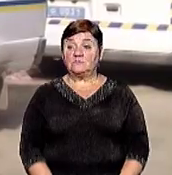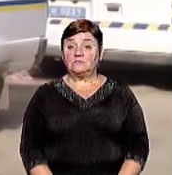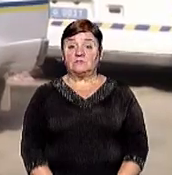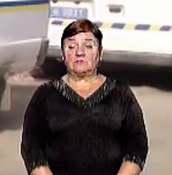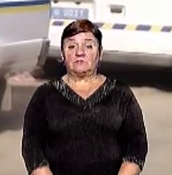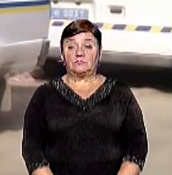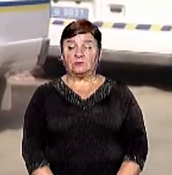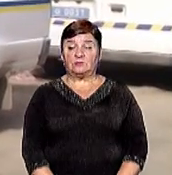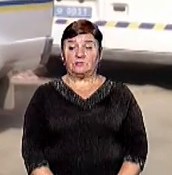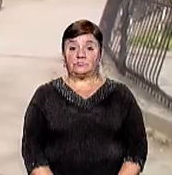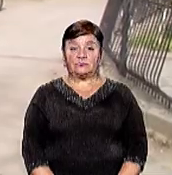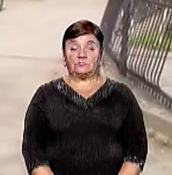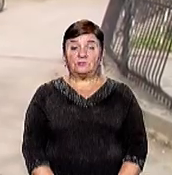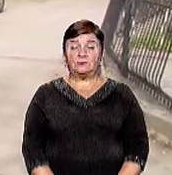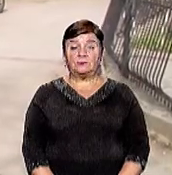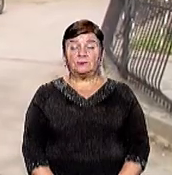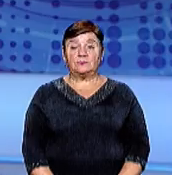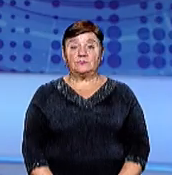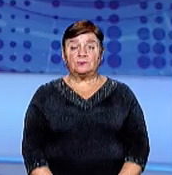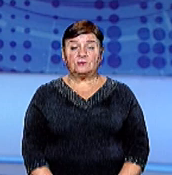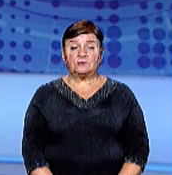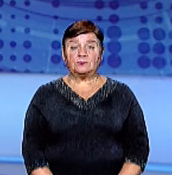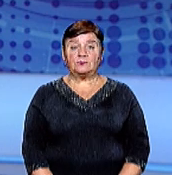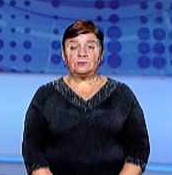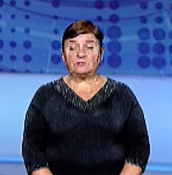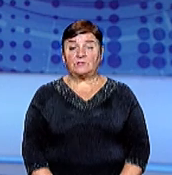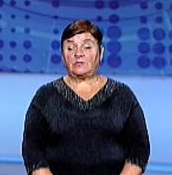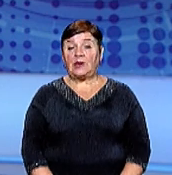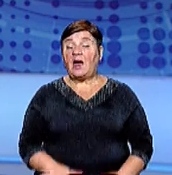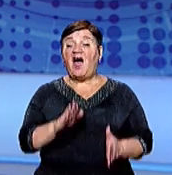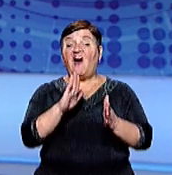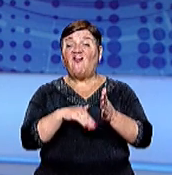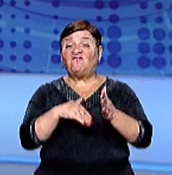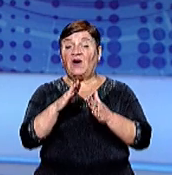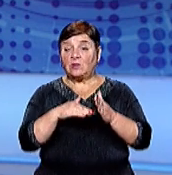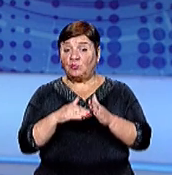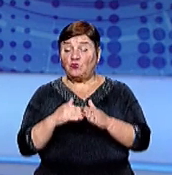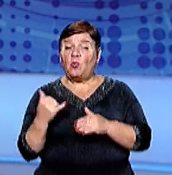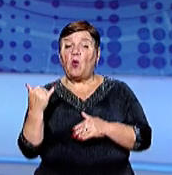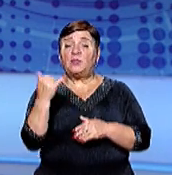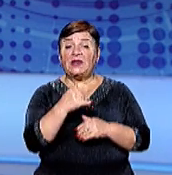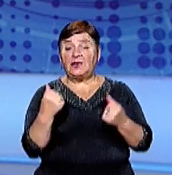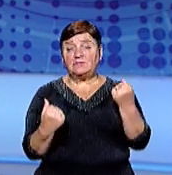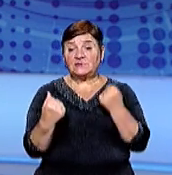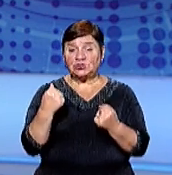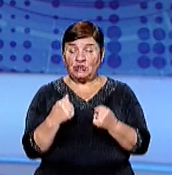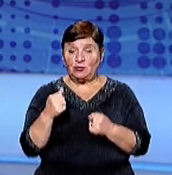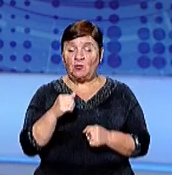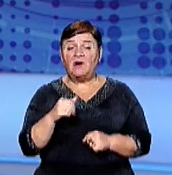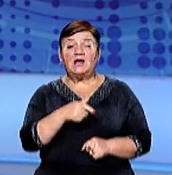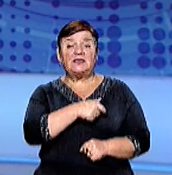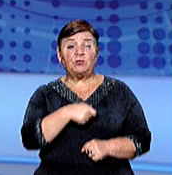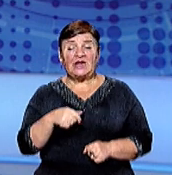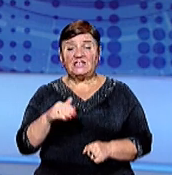Ушакова, Віктор Пойда. Новини на Суспільному Фарбою облили автомобіль депутата Ужгородської міської ради Віктора